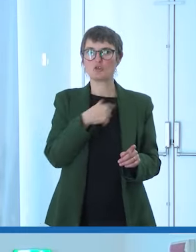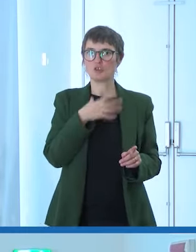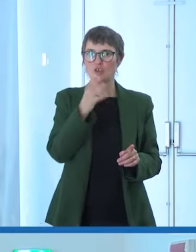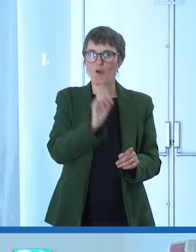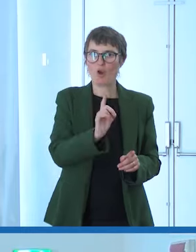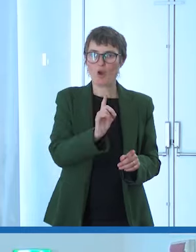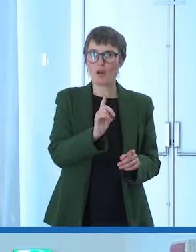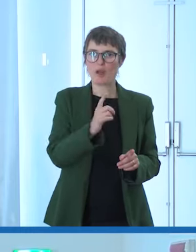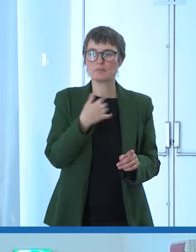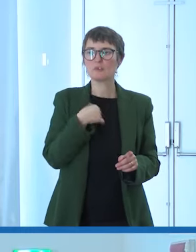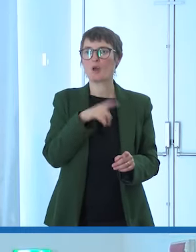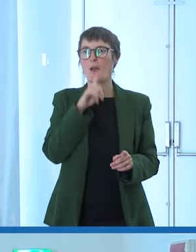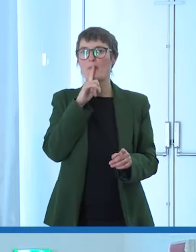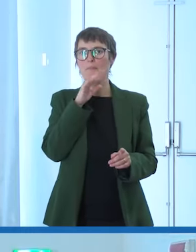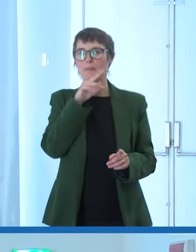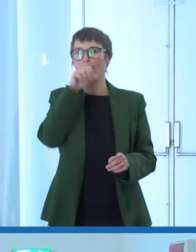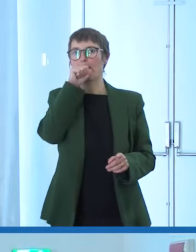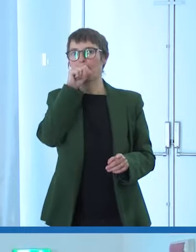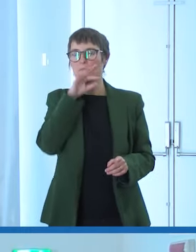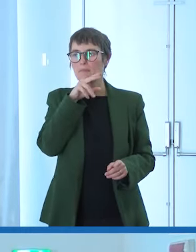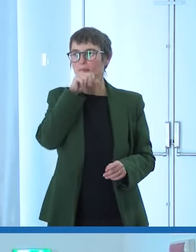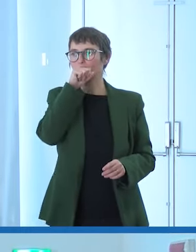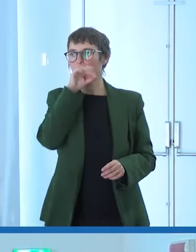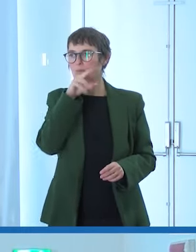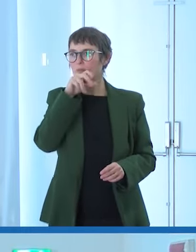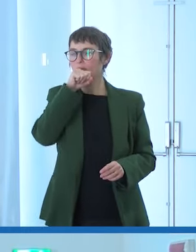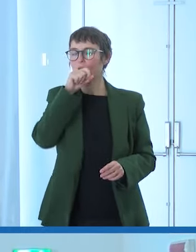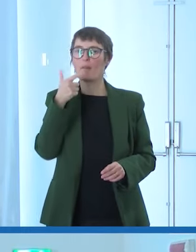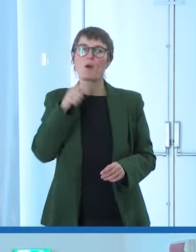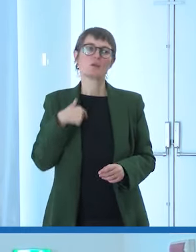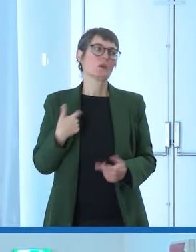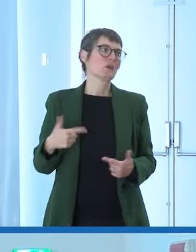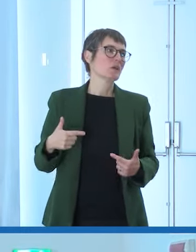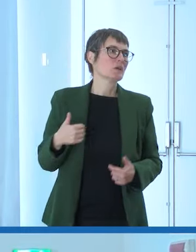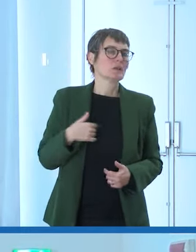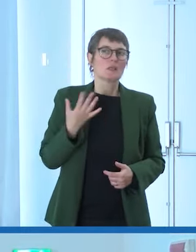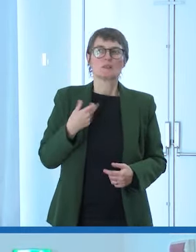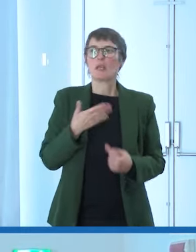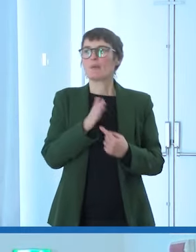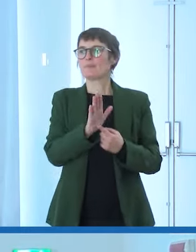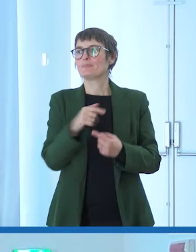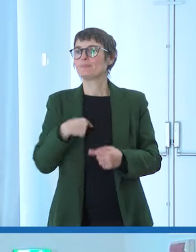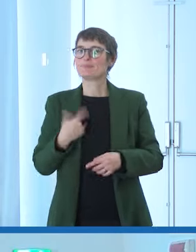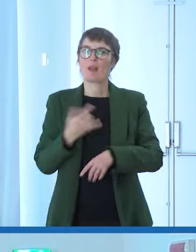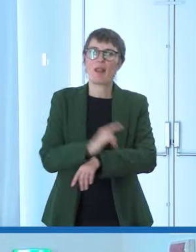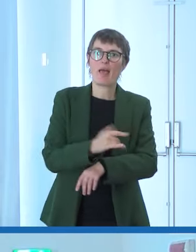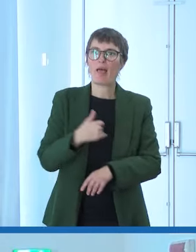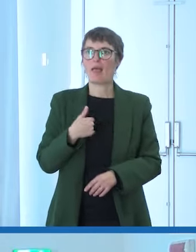dicevo perché perché ti scocci di apparire per sempre per quello più lento perdendoti dei pezzi